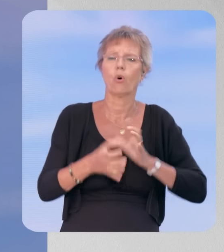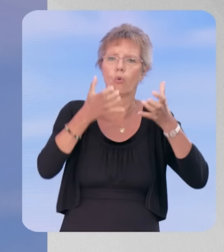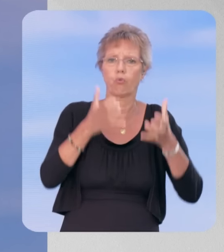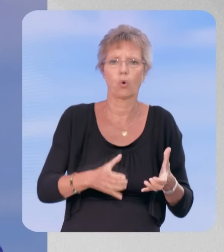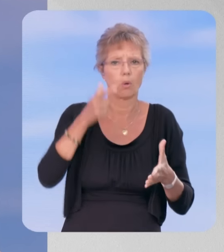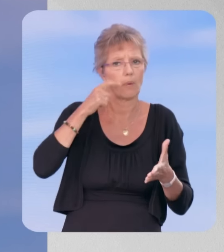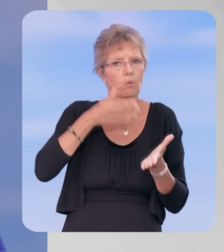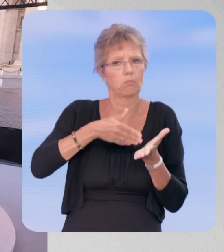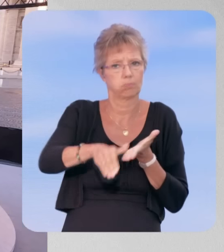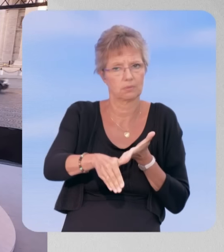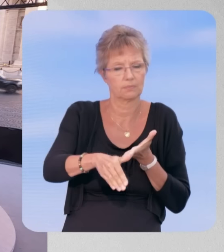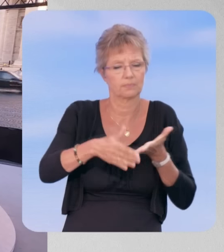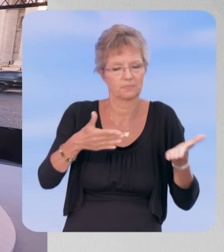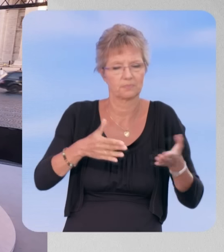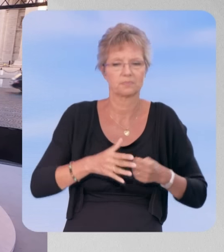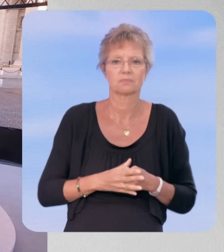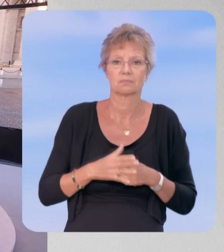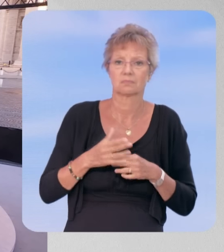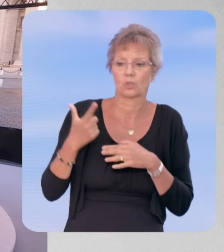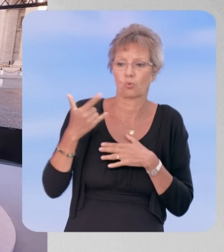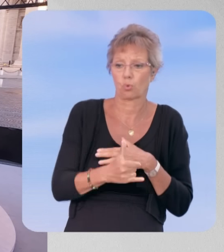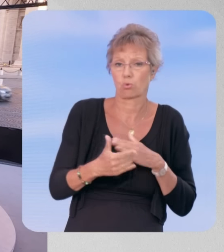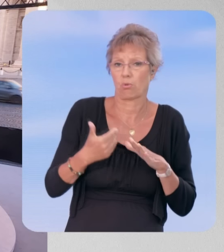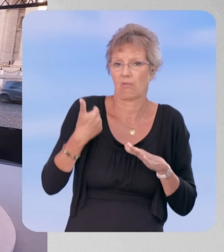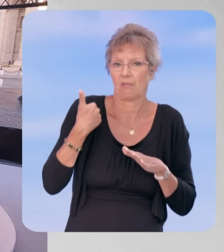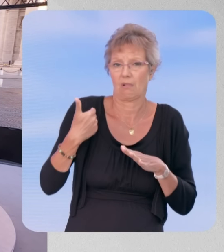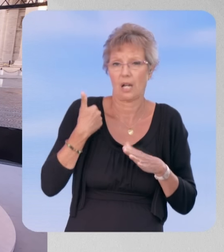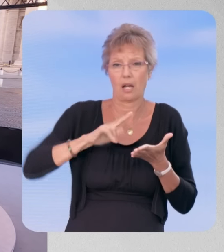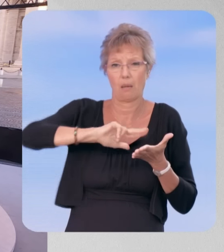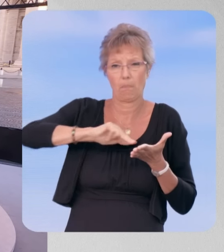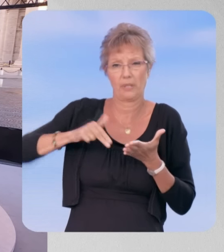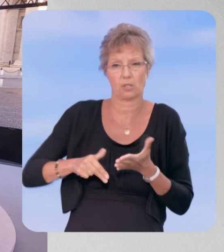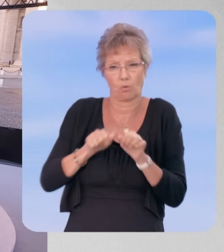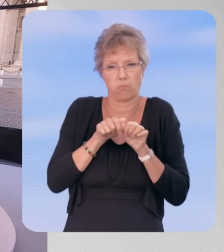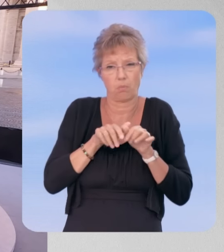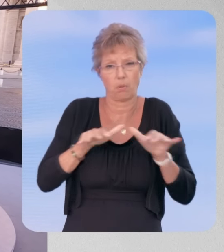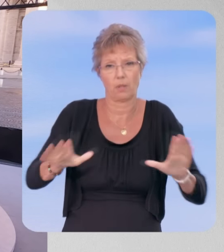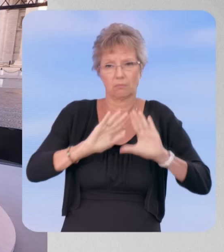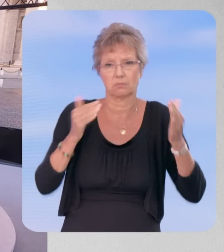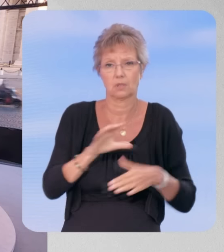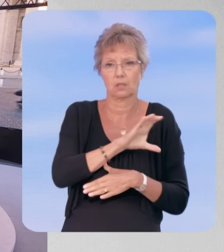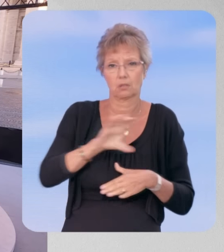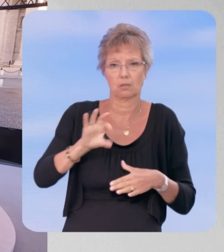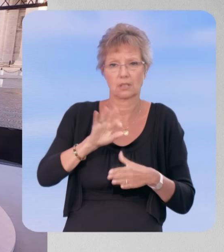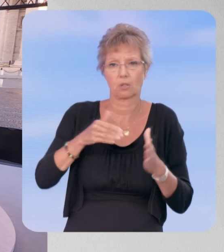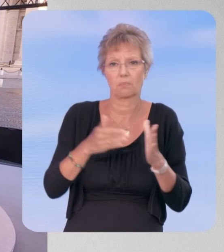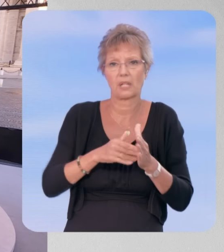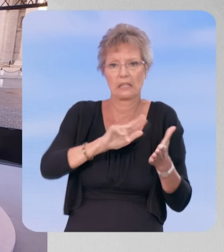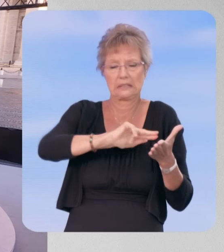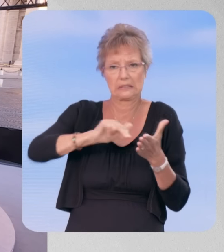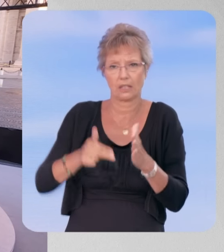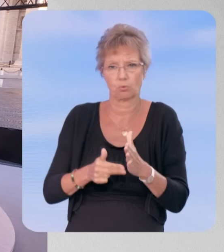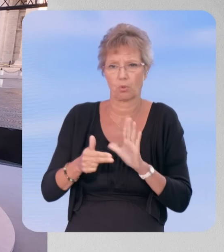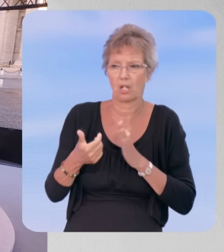destitutions, et nous avons lancé avant-hier, il y a moins de 48 heures, une pétition qui a déjà 150 000 signatures, que tout le monde peut